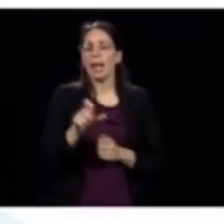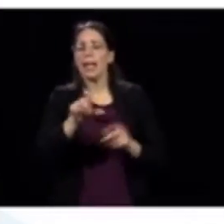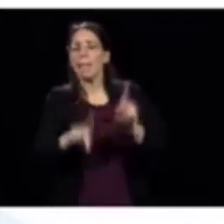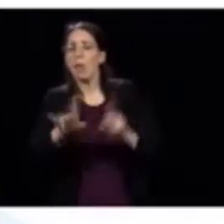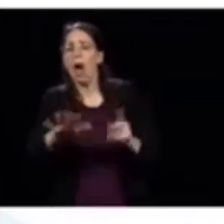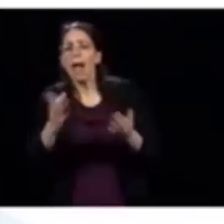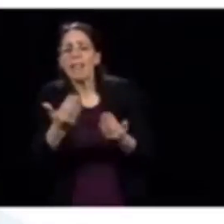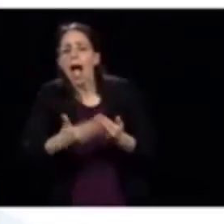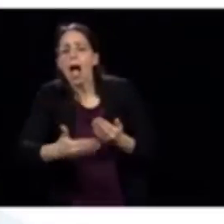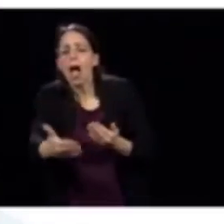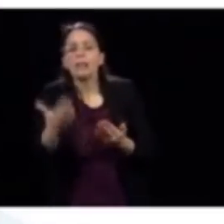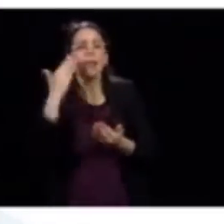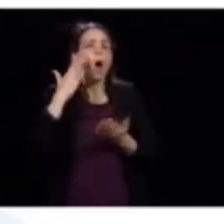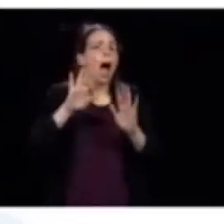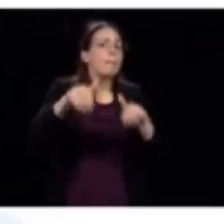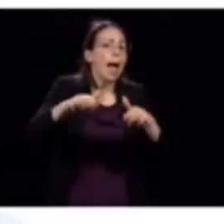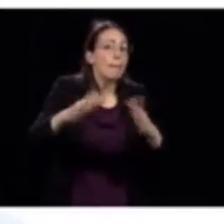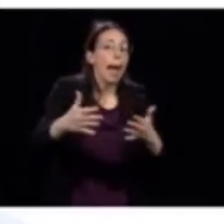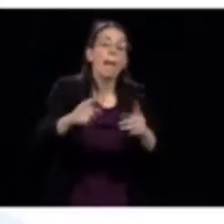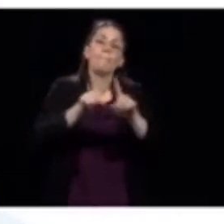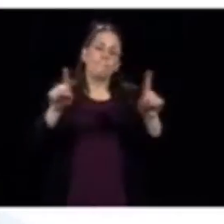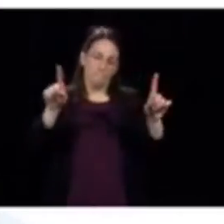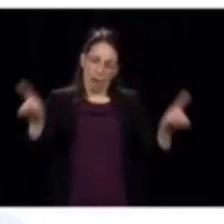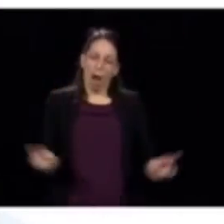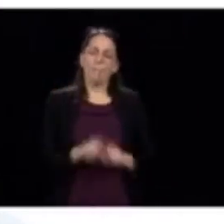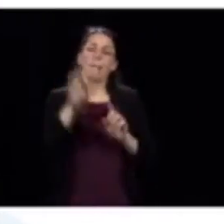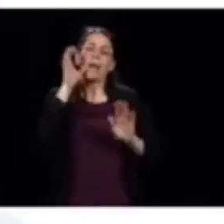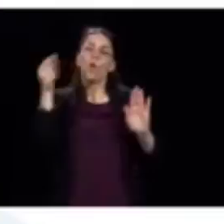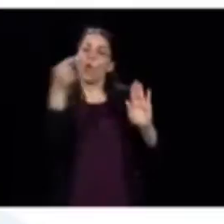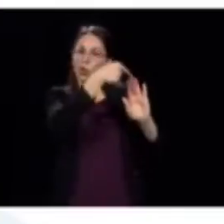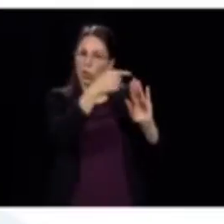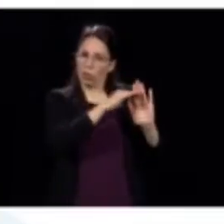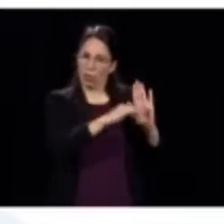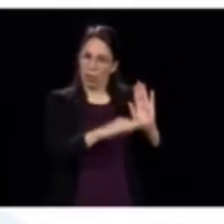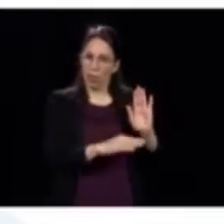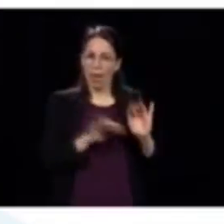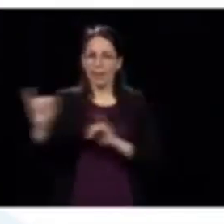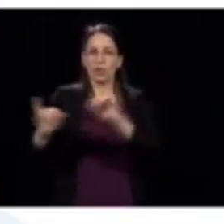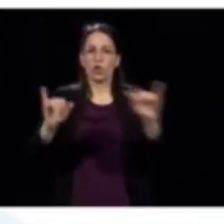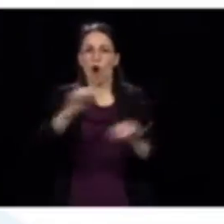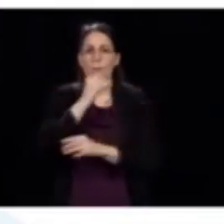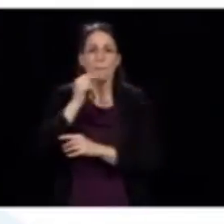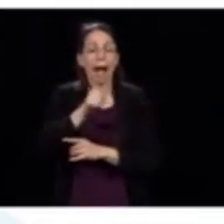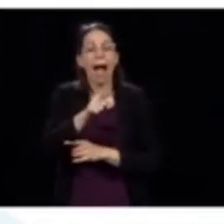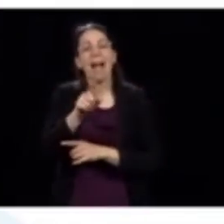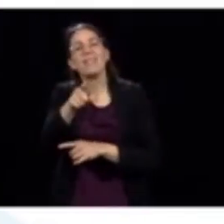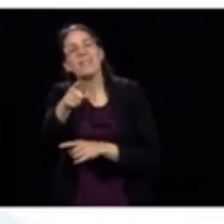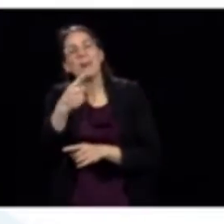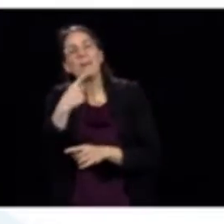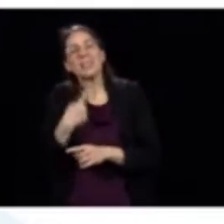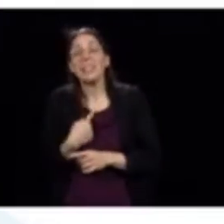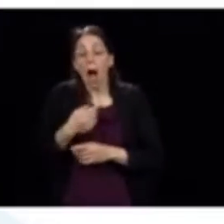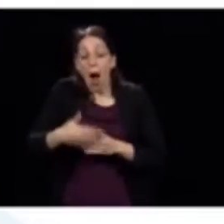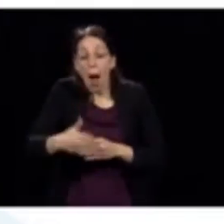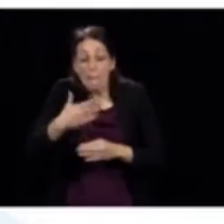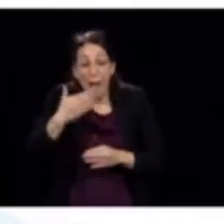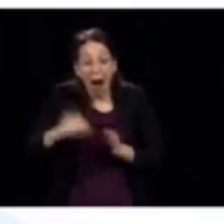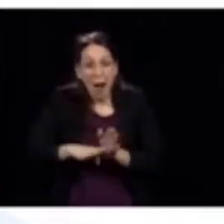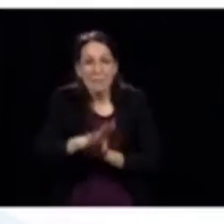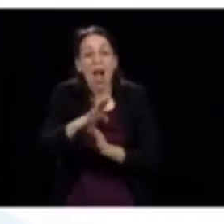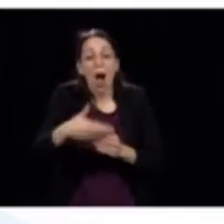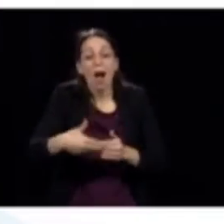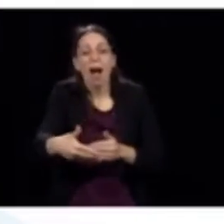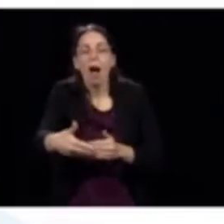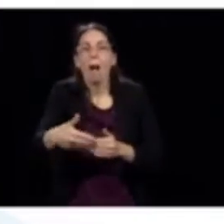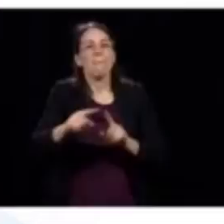savoir plus sur la suite des choses, tout en continuant de respecter les règles d'isolement. Vous faites souvent référence aux meilleurs jours qui viendront, mais dans les faits, il n'a